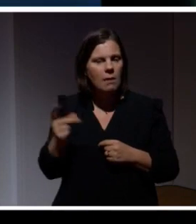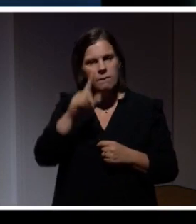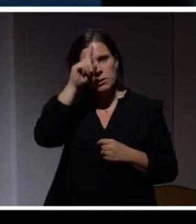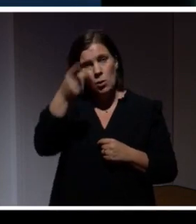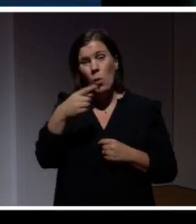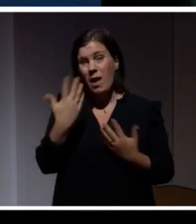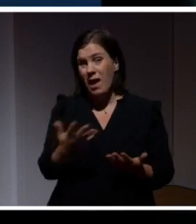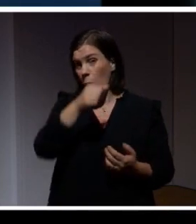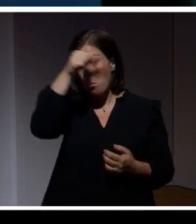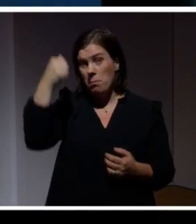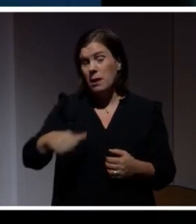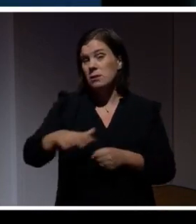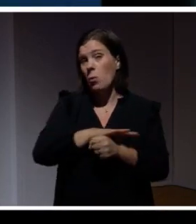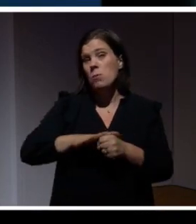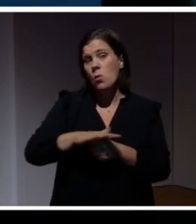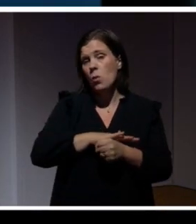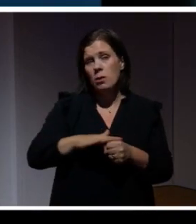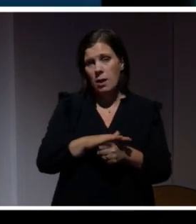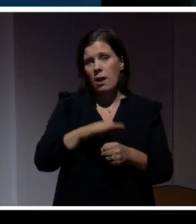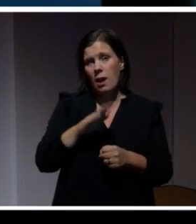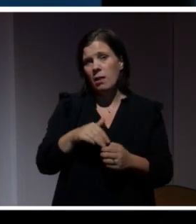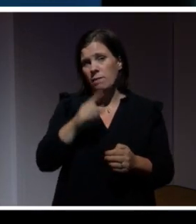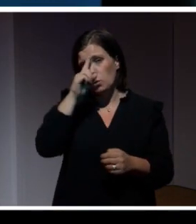det här är betydligt mer komplext än vad man skulle kunna tro.